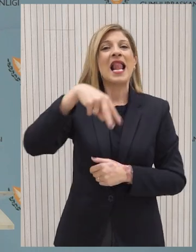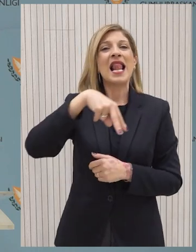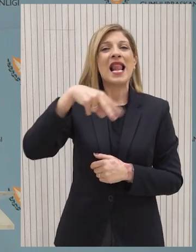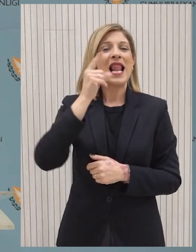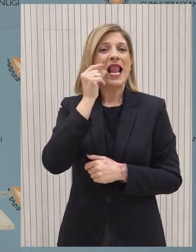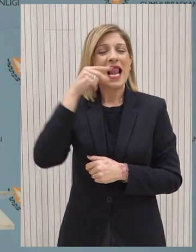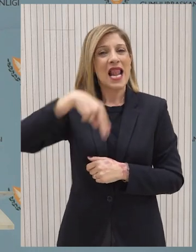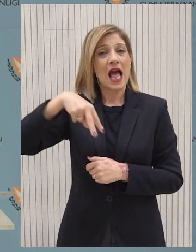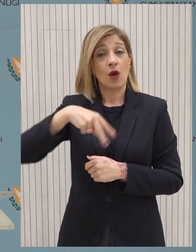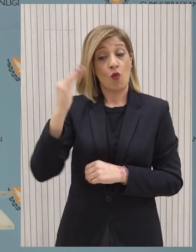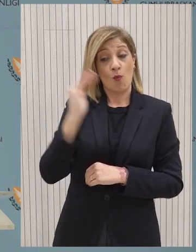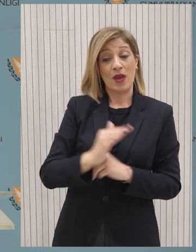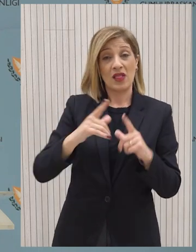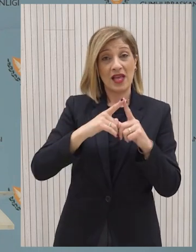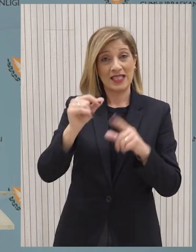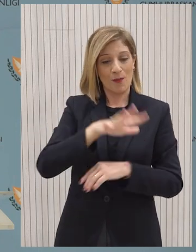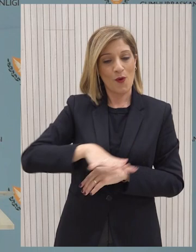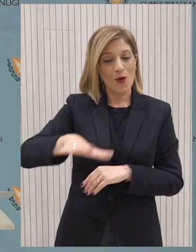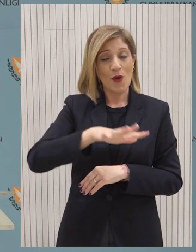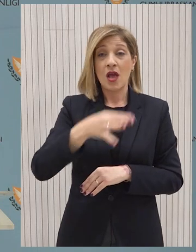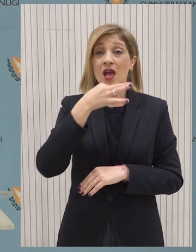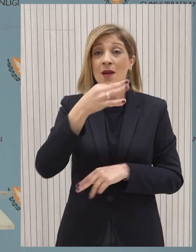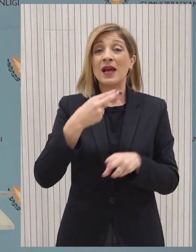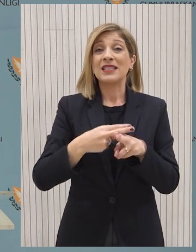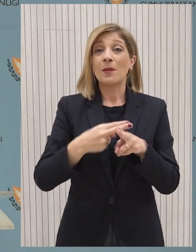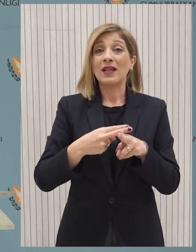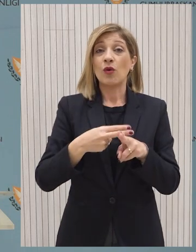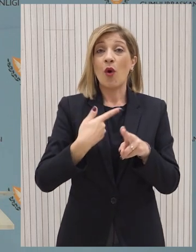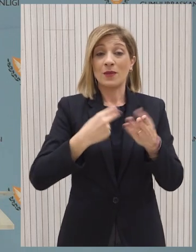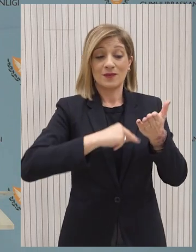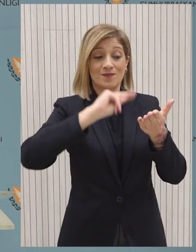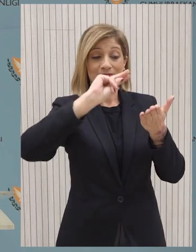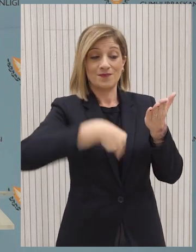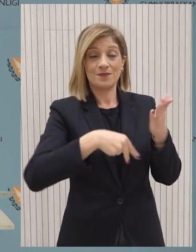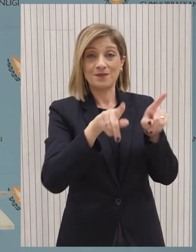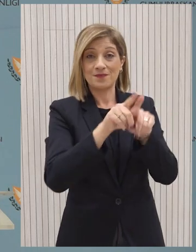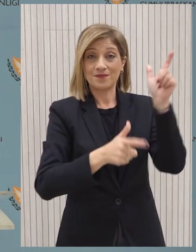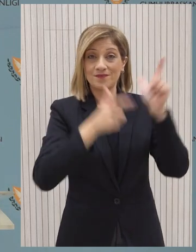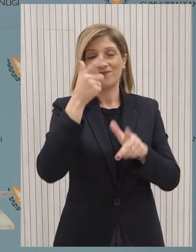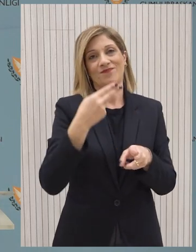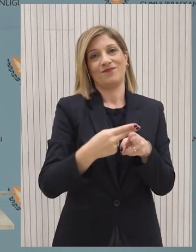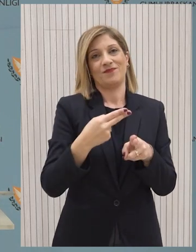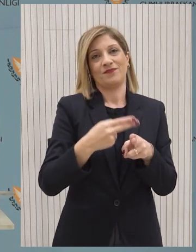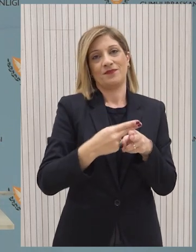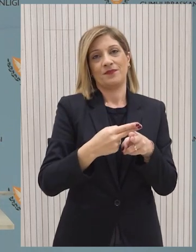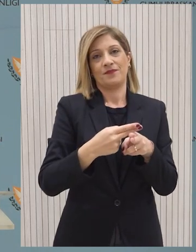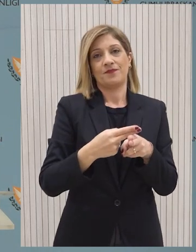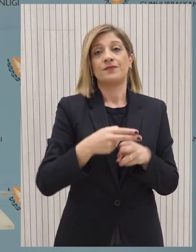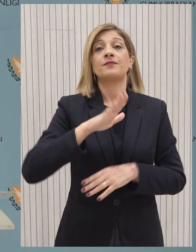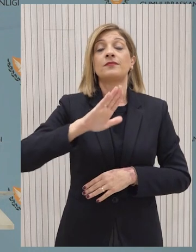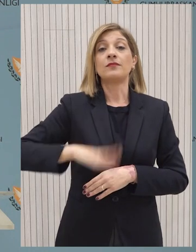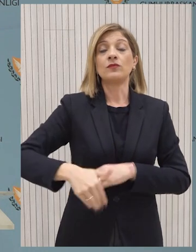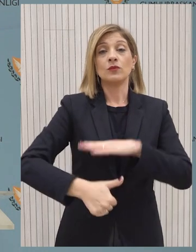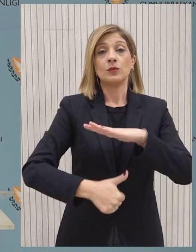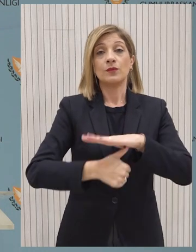τόνισε κατά την επίσκεψή του στην περιοχή, η εφαρμογή της συναντήληψης που επιτεύχθηκε είναι ουσιαστικής σημασίας. Τέλος,